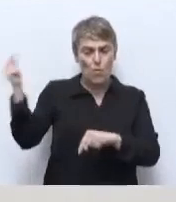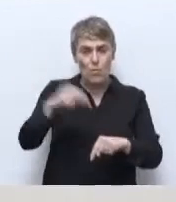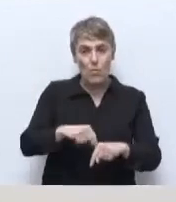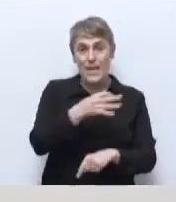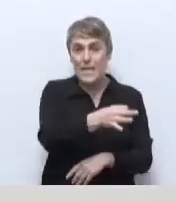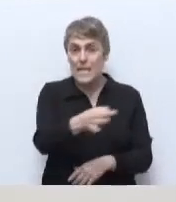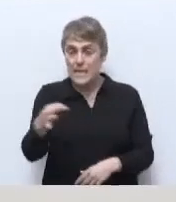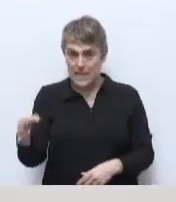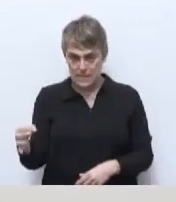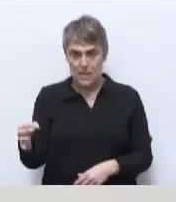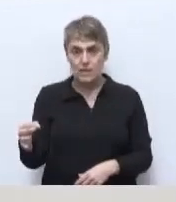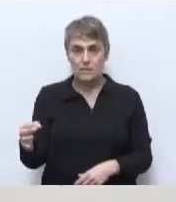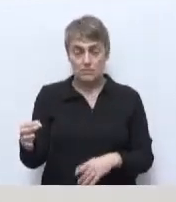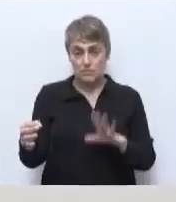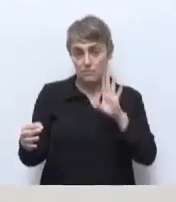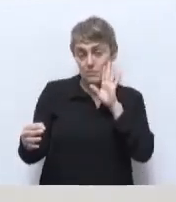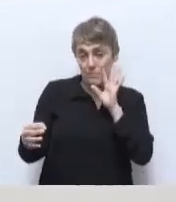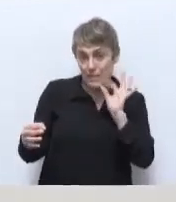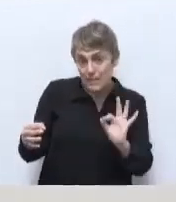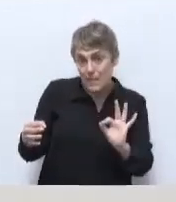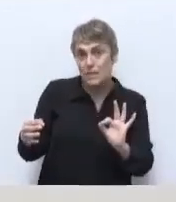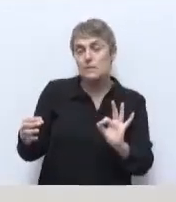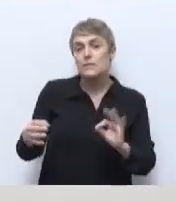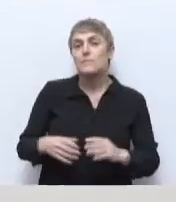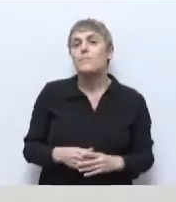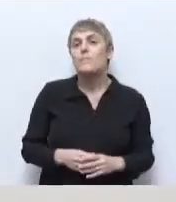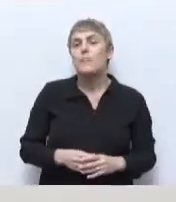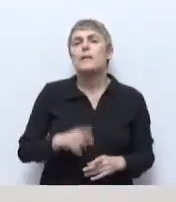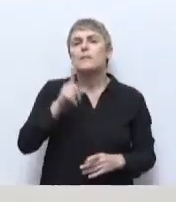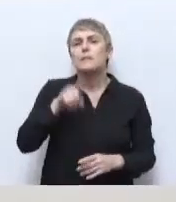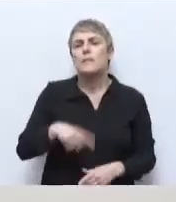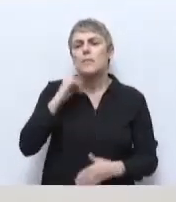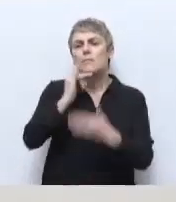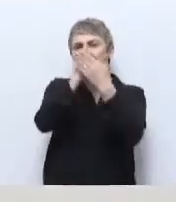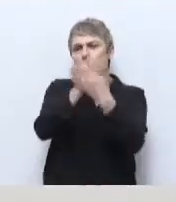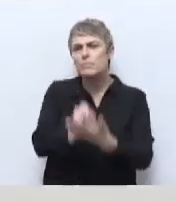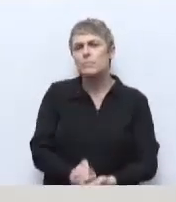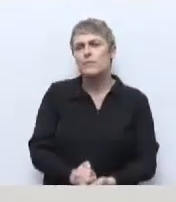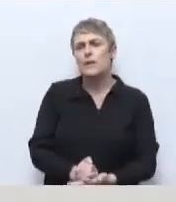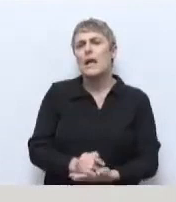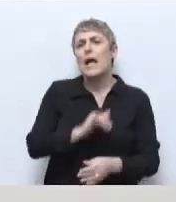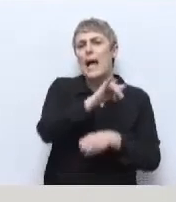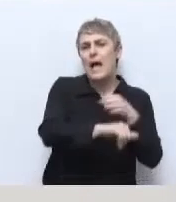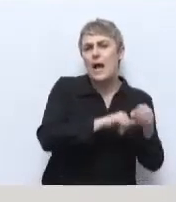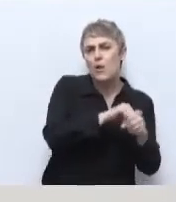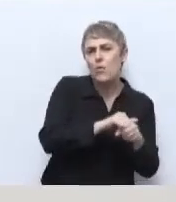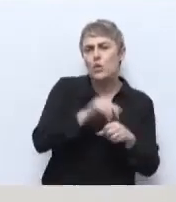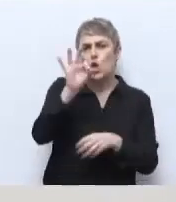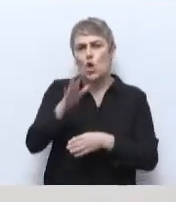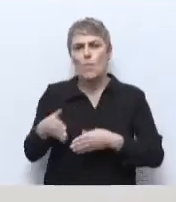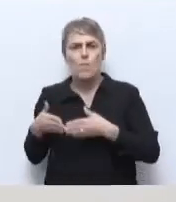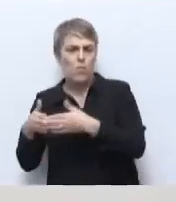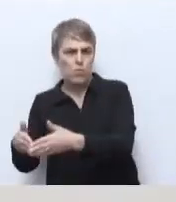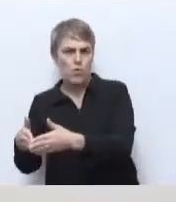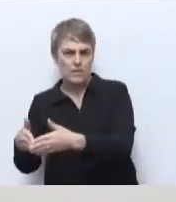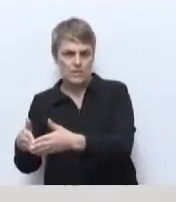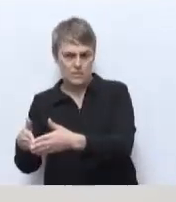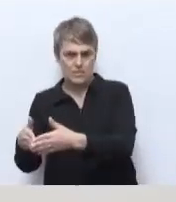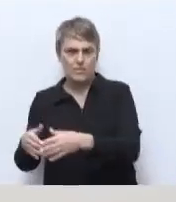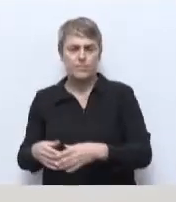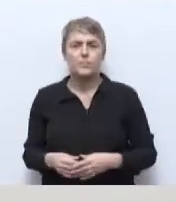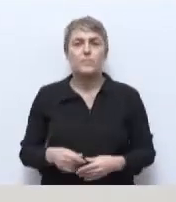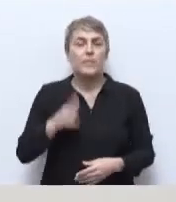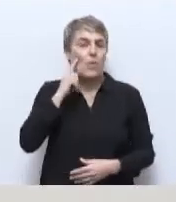dins d'aquests supòsits que estan permesos se sotmetran a un control sanitari a l'aeroport o port d'arribada com venia sent